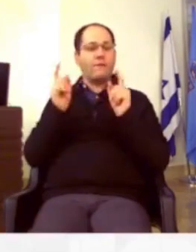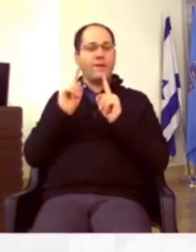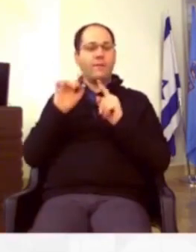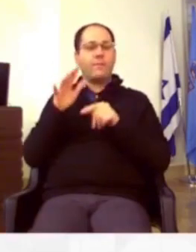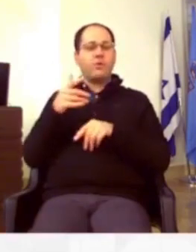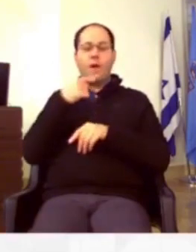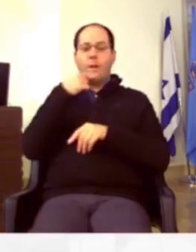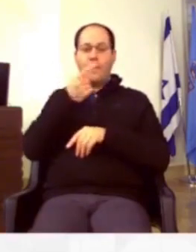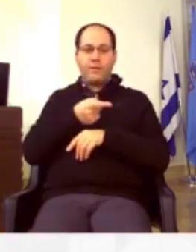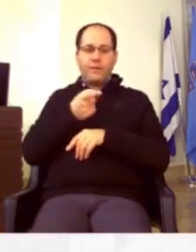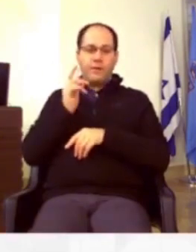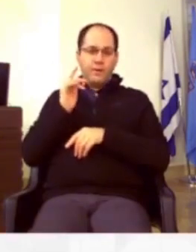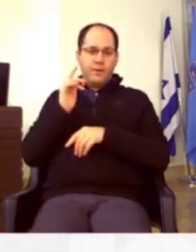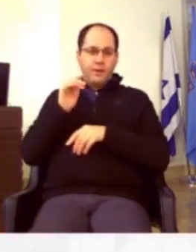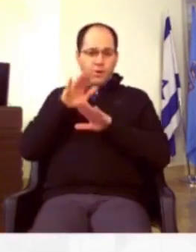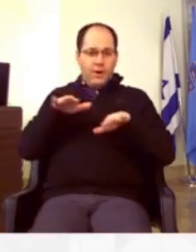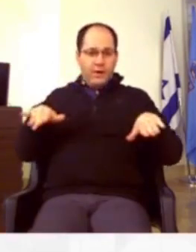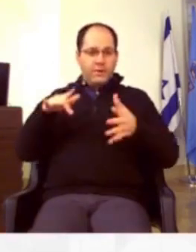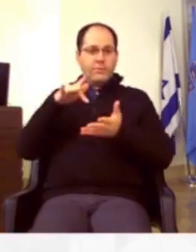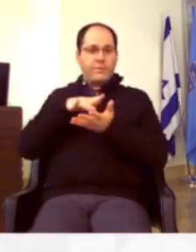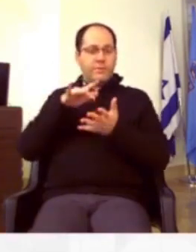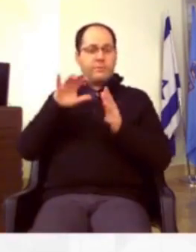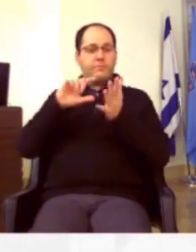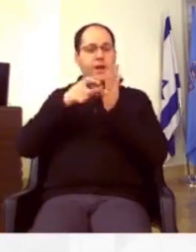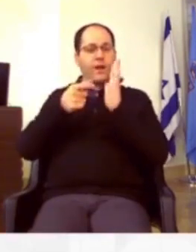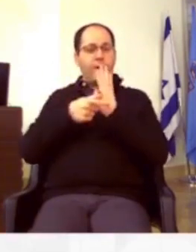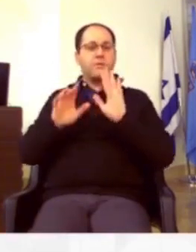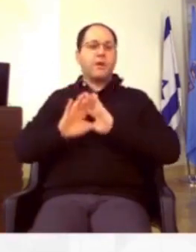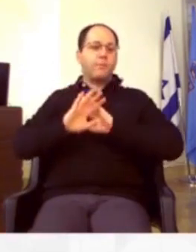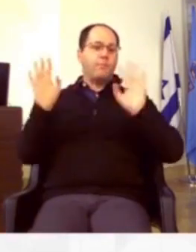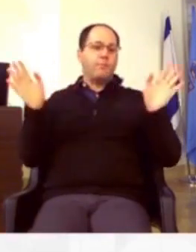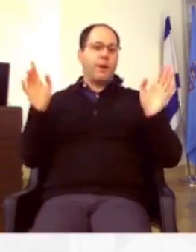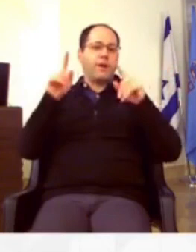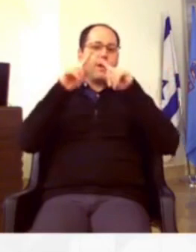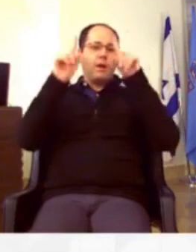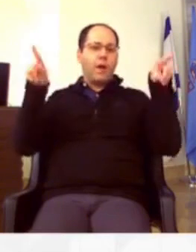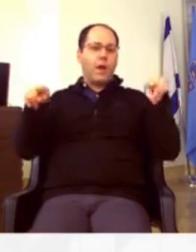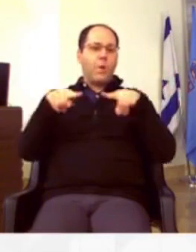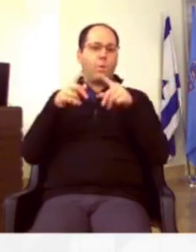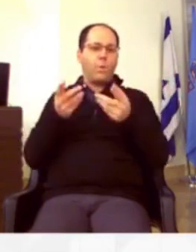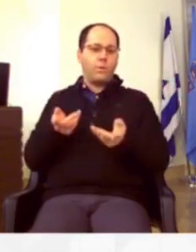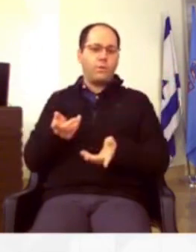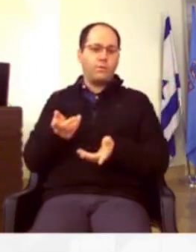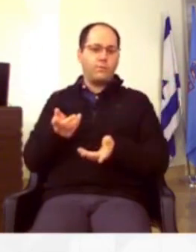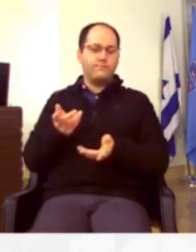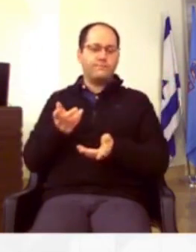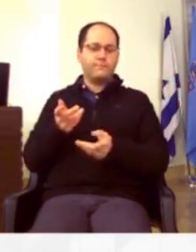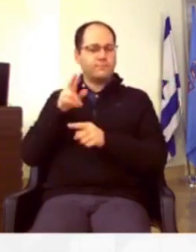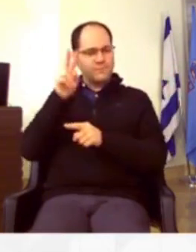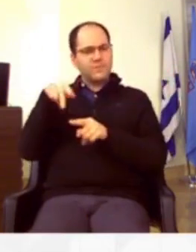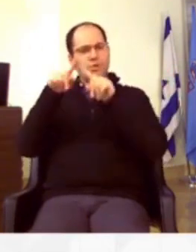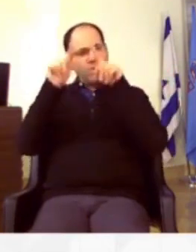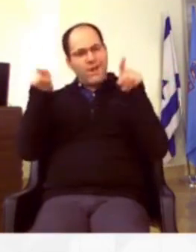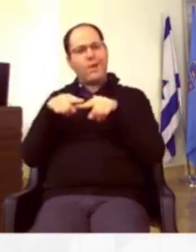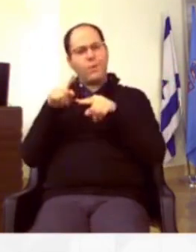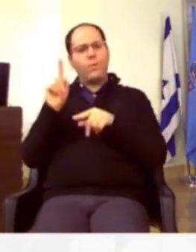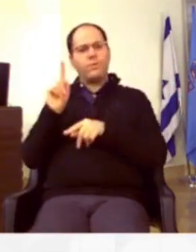זה לא רלוונטי מה שאמרתי לה, שהילדים יושבים בחדר ללא חלונות. אז